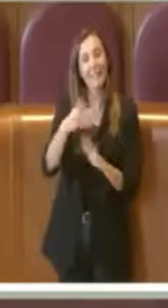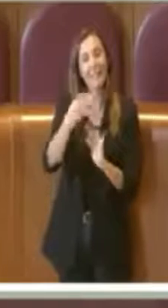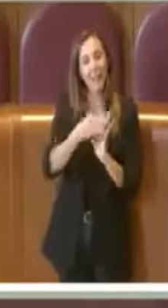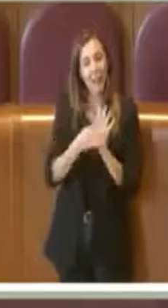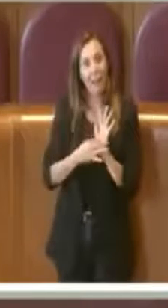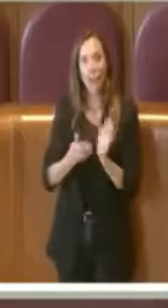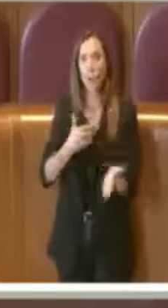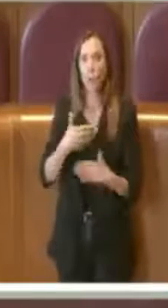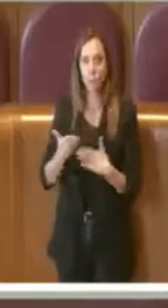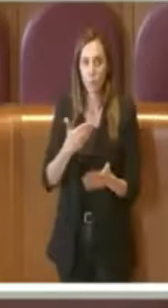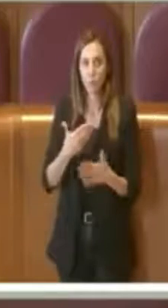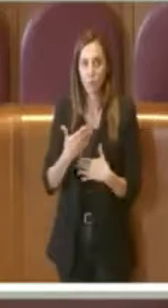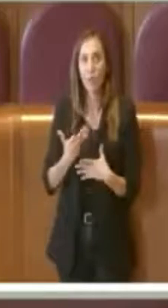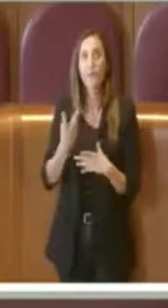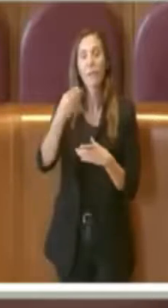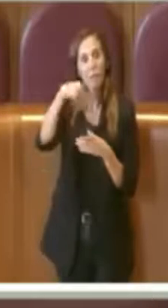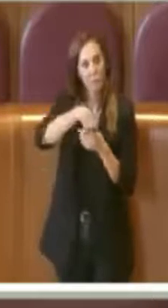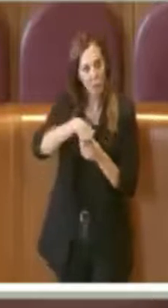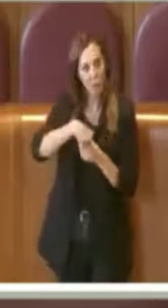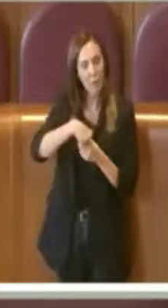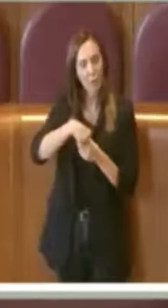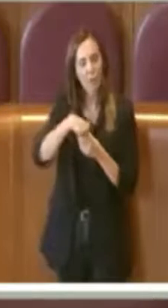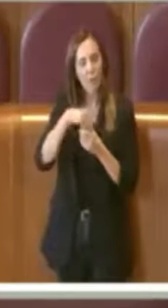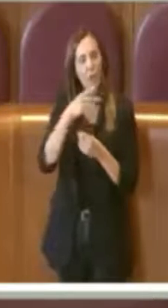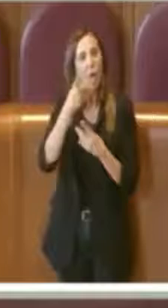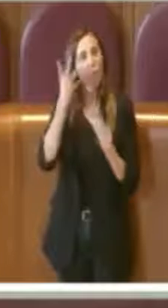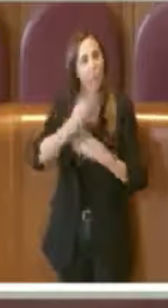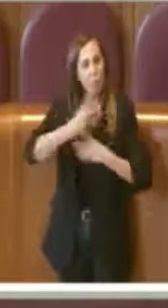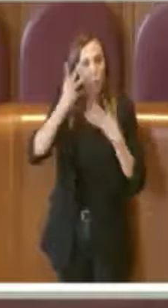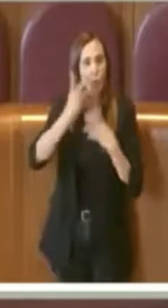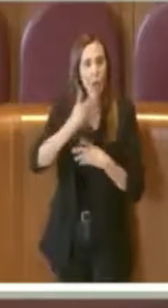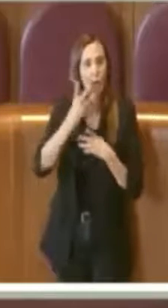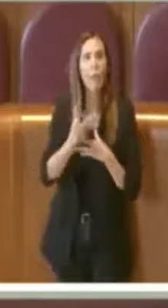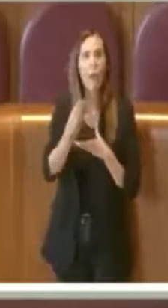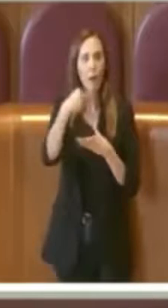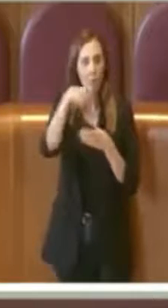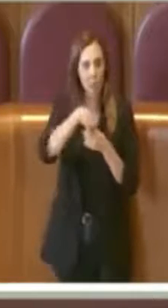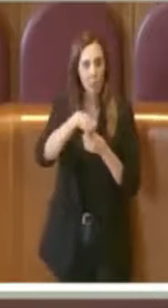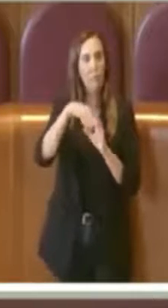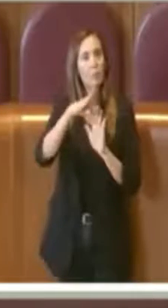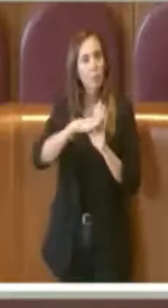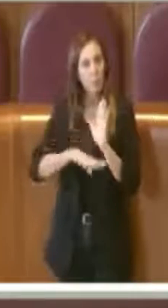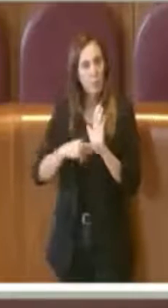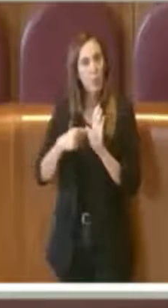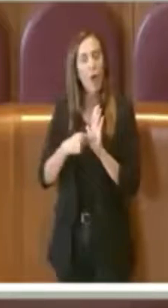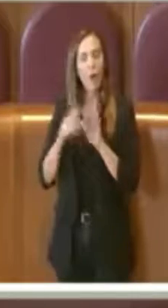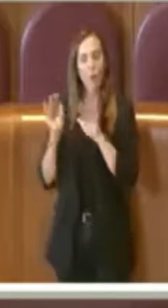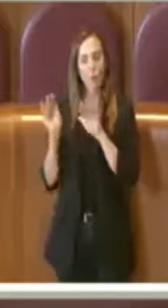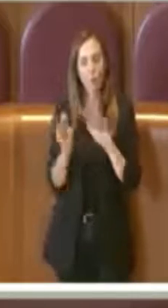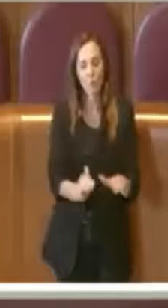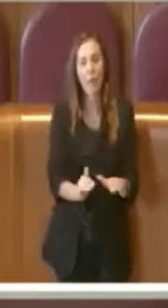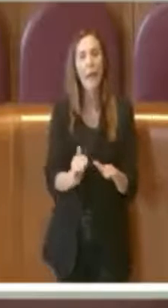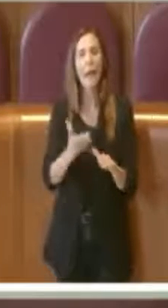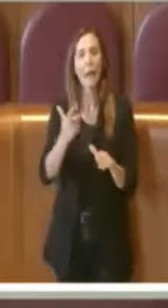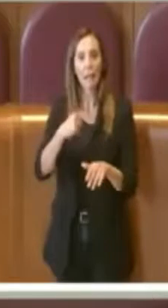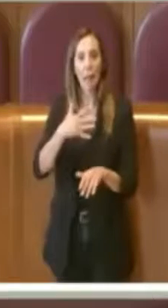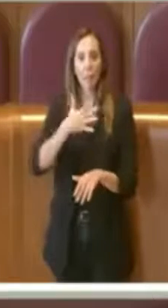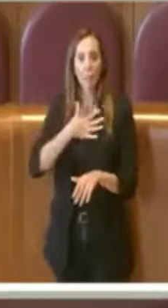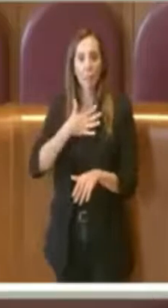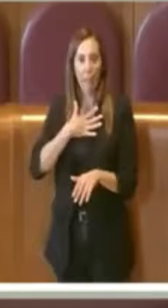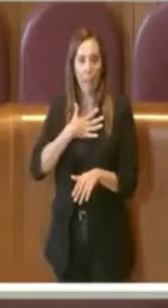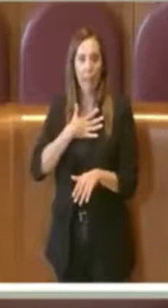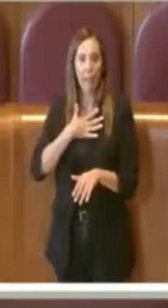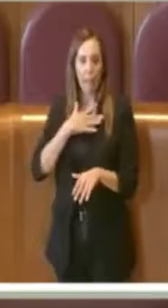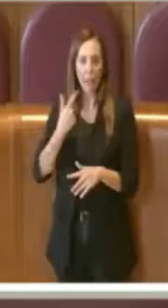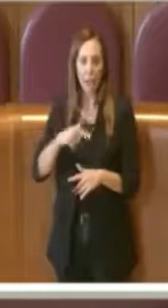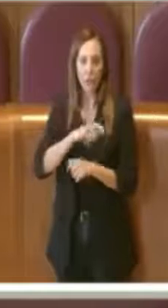urgenza e rientrando anche nei caratteri di funzionalità e quindi anche della tutela, del bene dei cittadini appunto